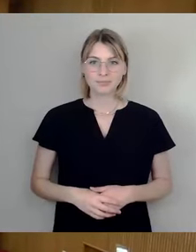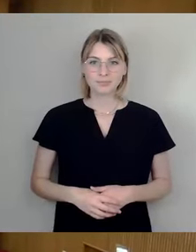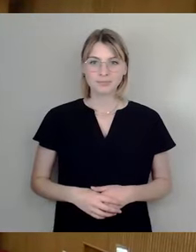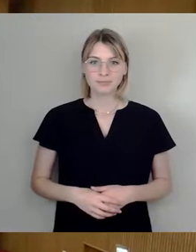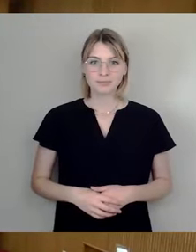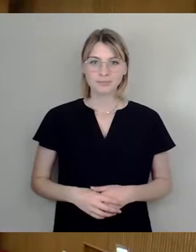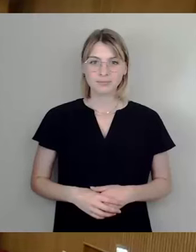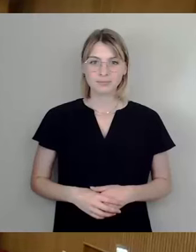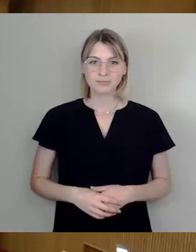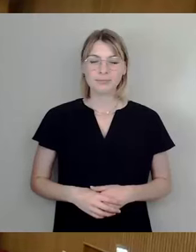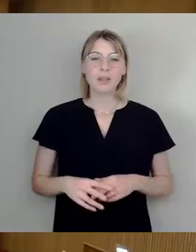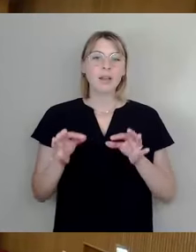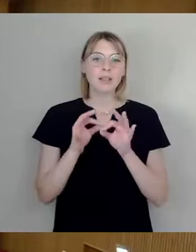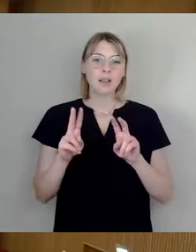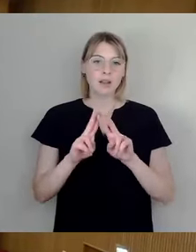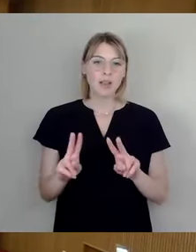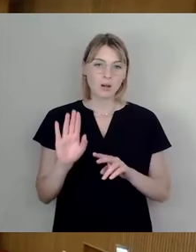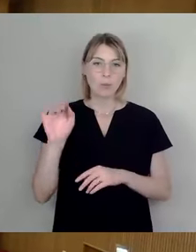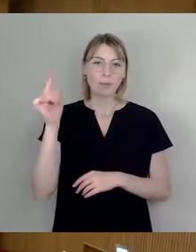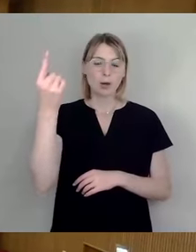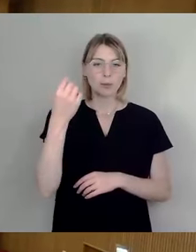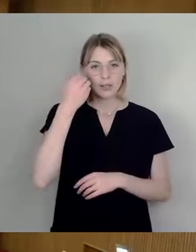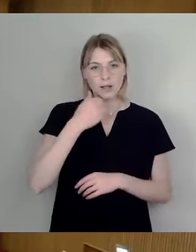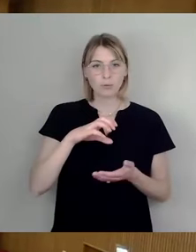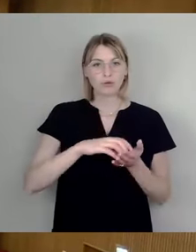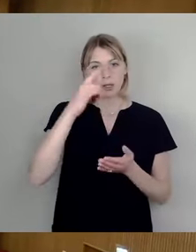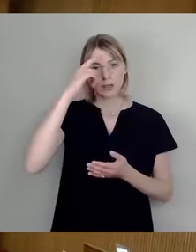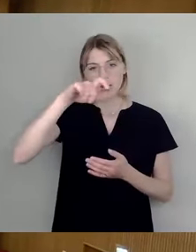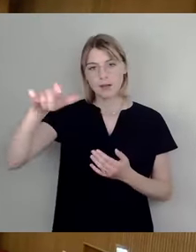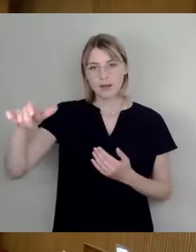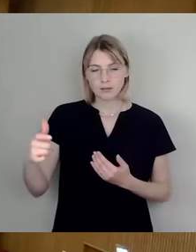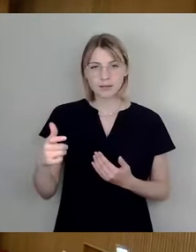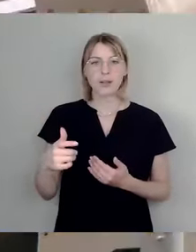Sehr geehrter Herr Oberbürgermeister, liebe Stadträte, liebe Stadträte, sehr geehrter Herr Nitsche.